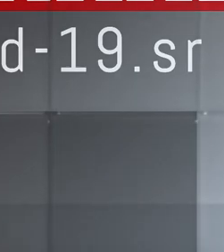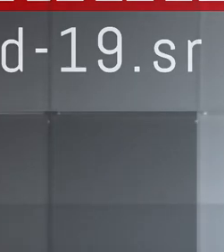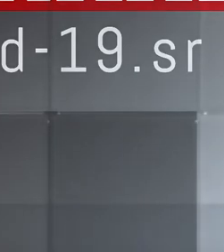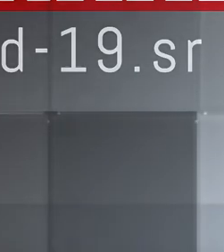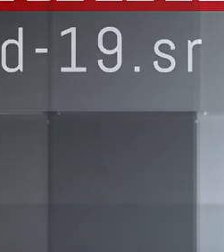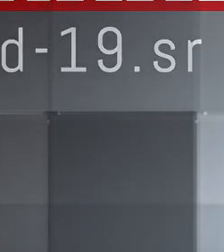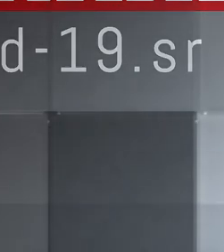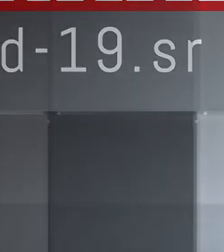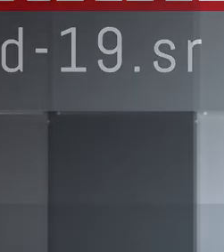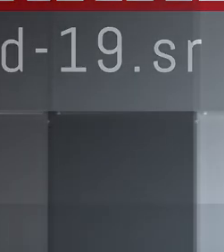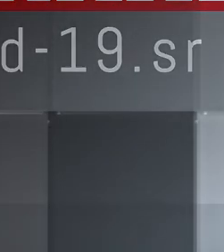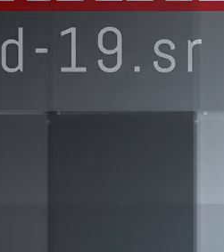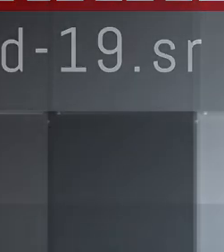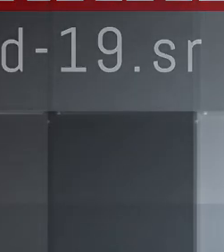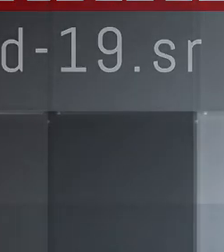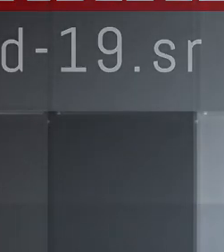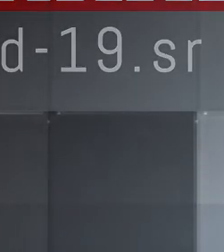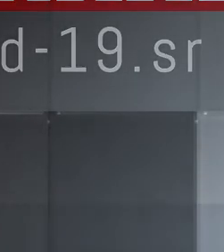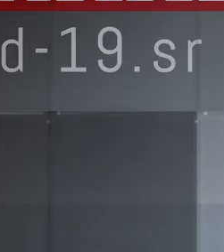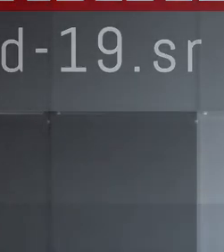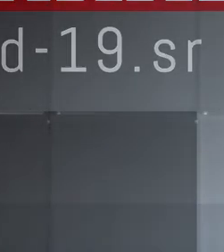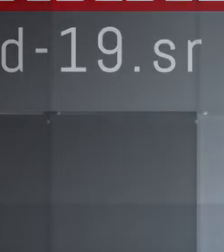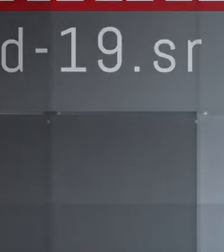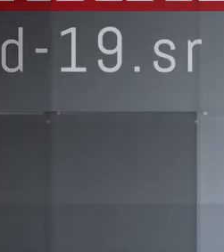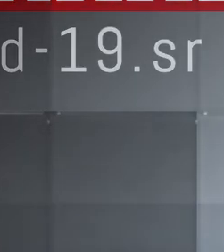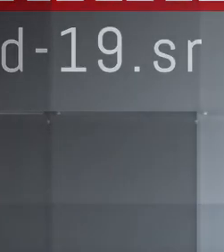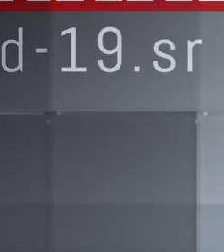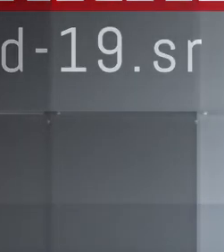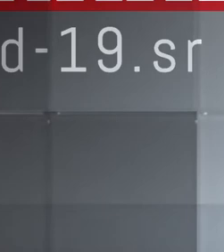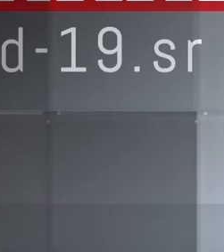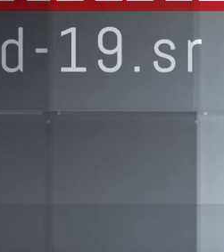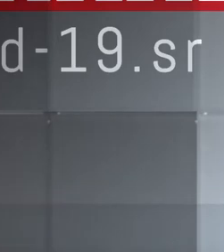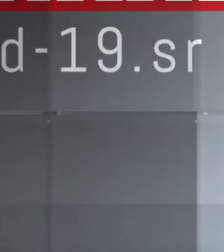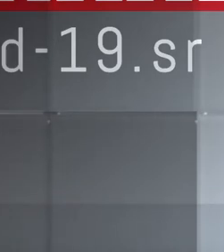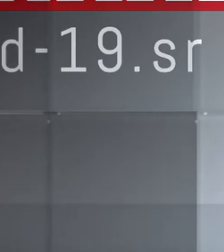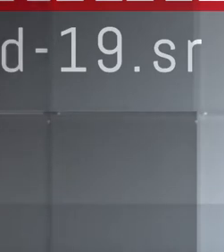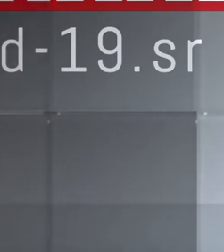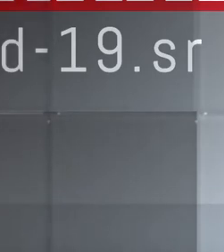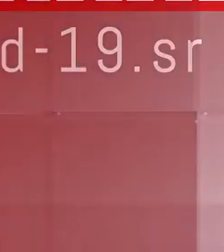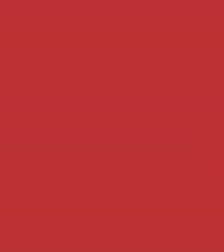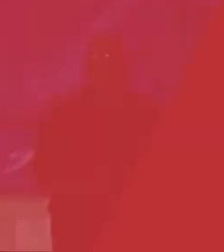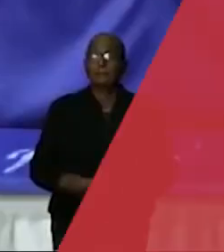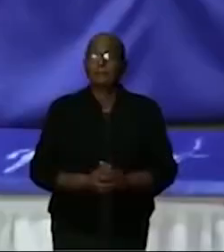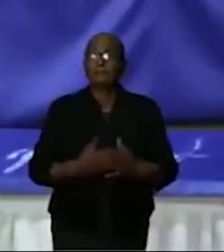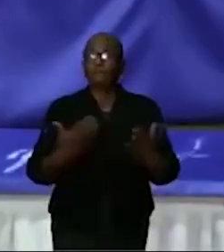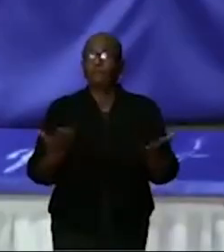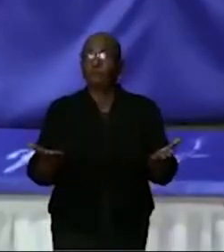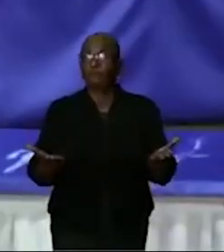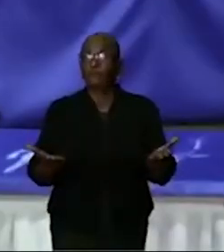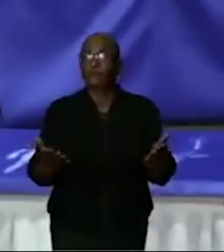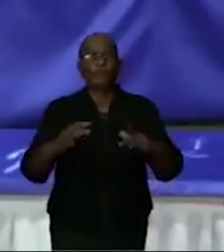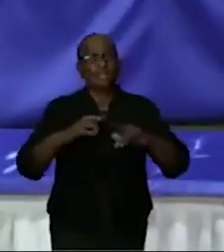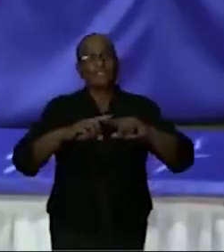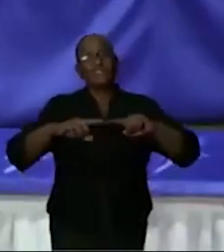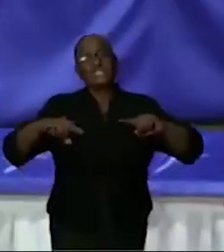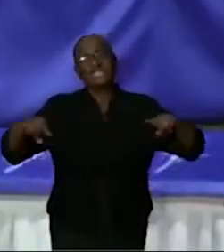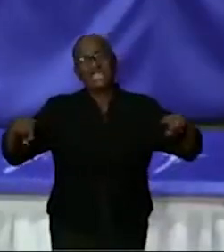Deze variant is er niet in Engeland gedetecteerd. Suriname moet hiervoor nog onderzoek doen. Over de variant